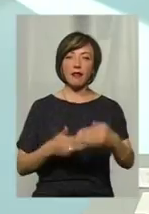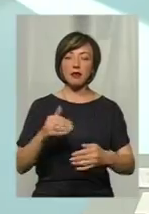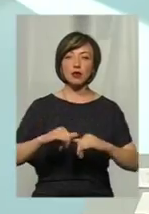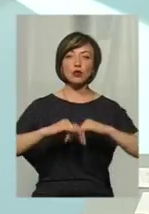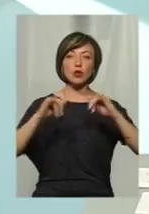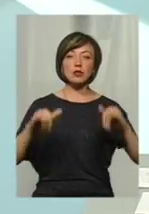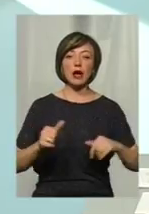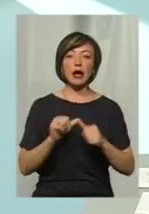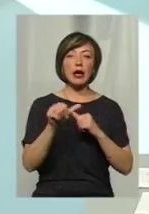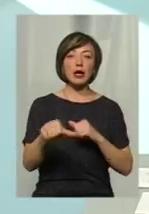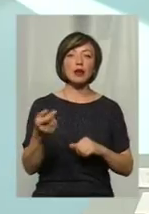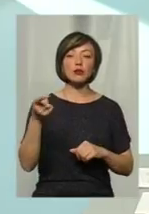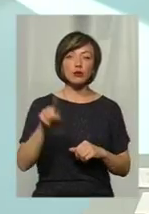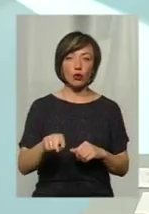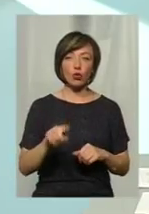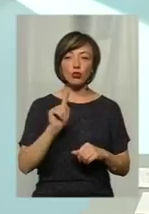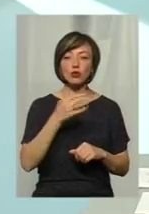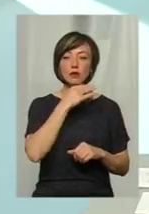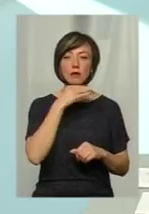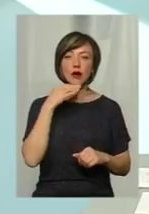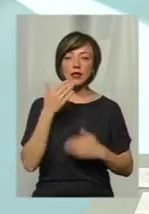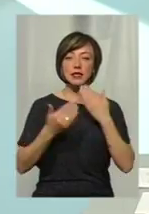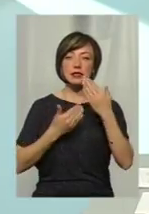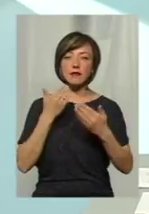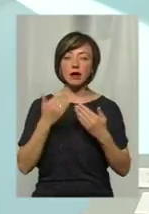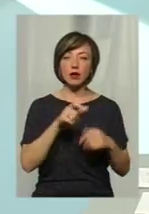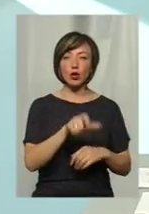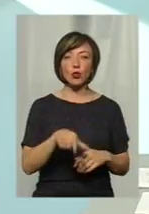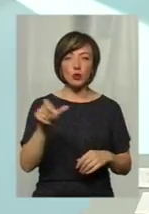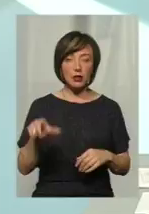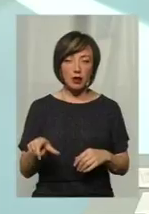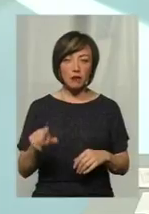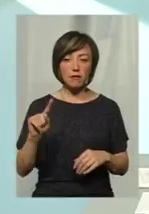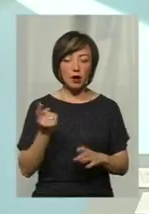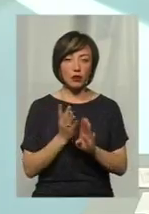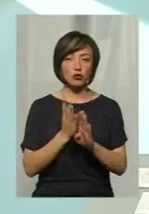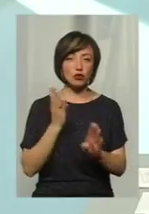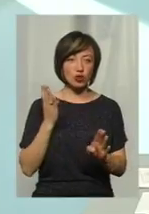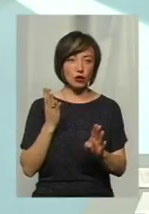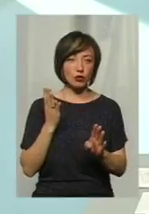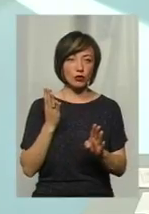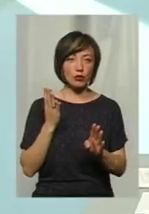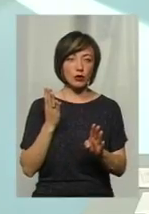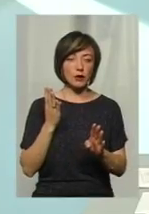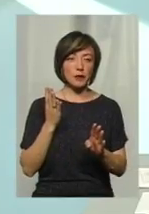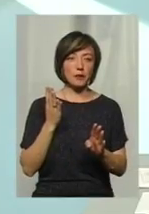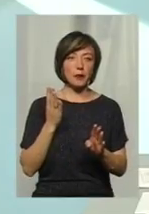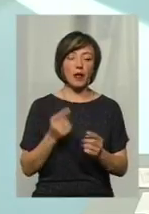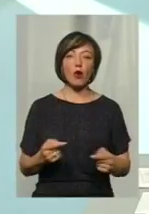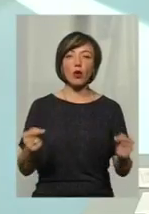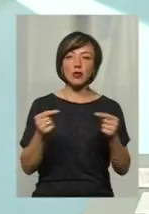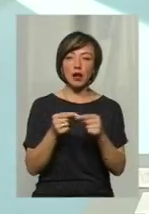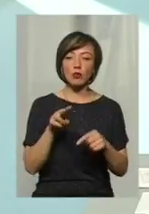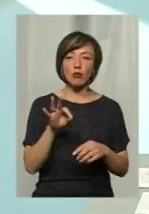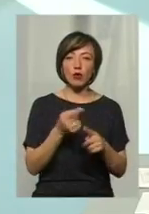Крім того, дуже багато звернень до нас громадян, в першу чергу, конкретно